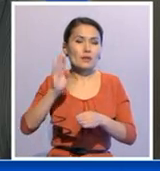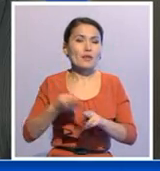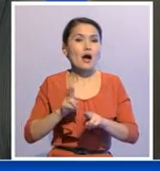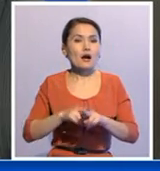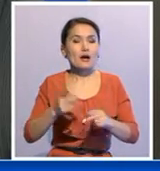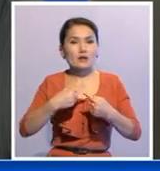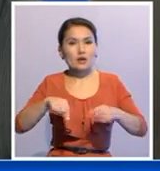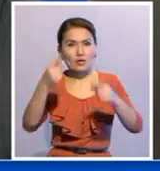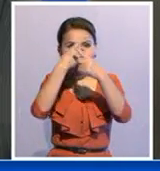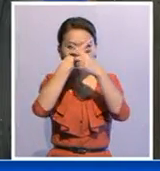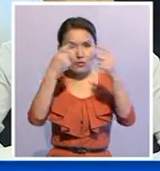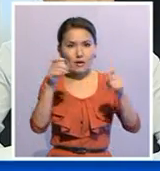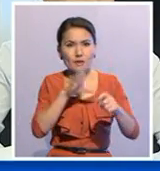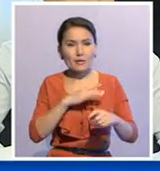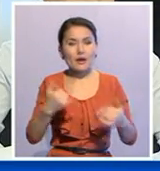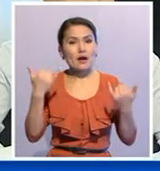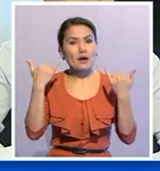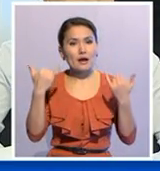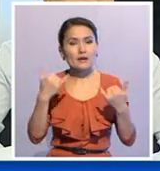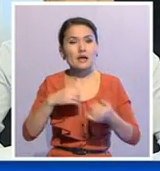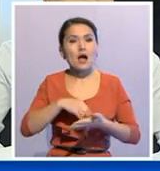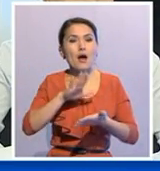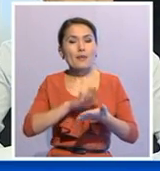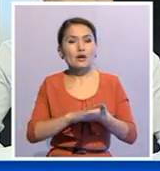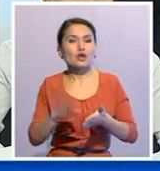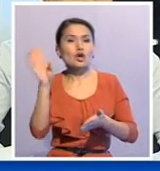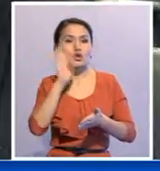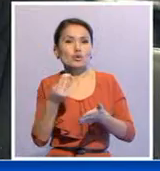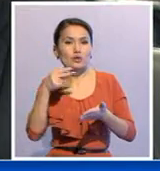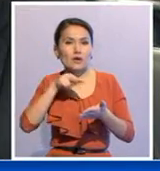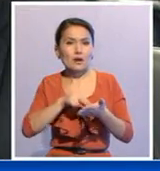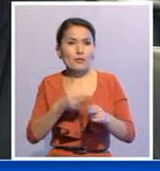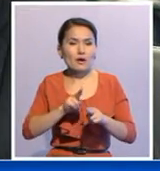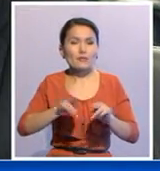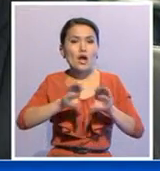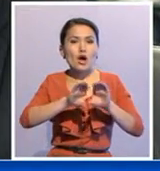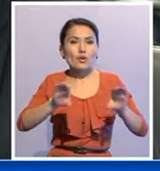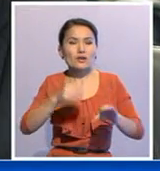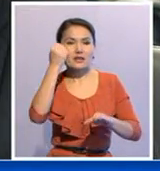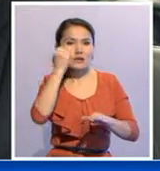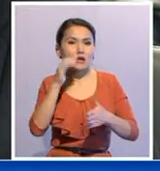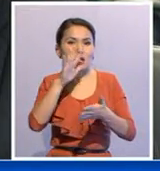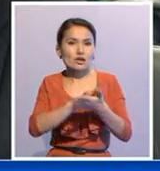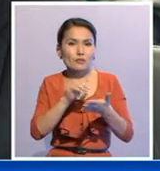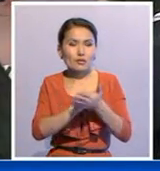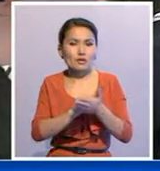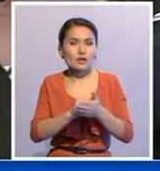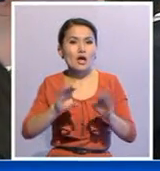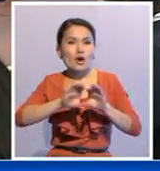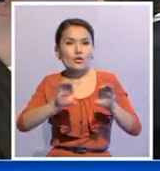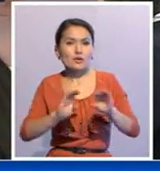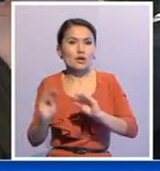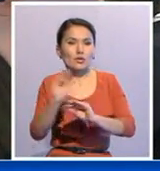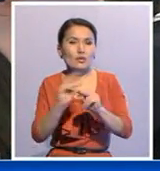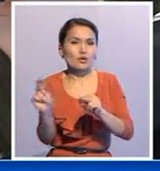реттеп әгенттігінде бөткен брифингте айтылда. Белгілі болғаны бағаны өсіруден түскен қаражат, су жерлермен қәріз коллекторларын жөндегі жұмсалады.